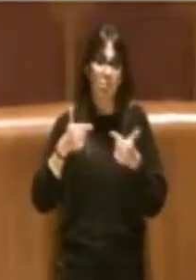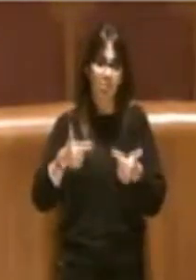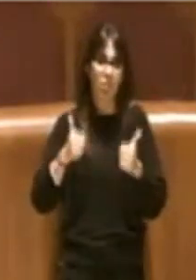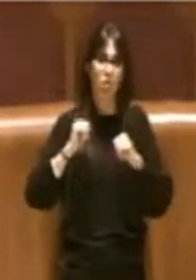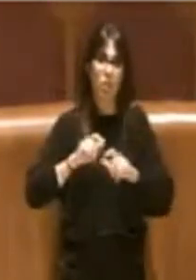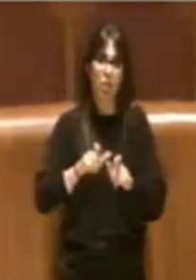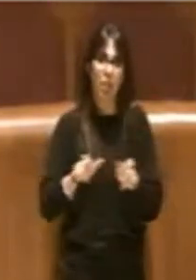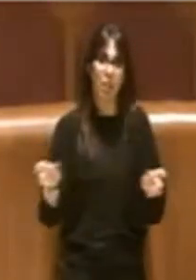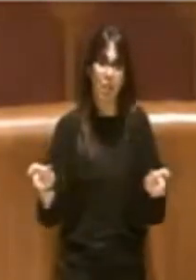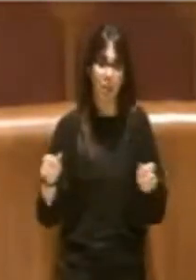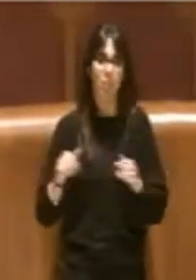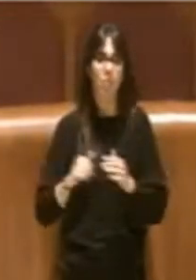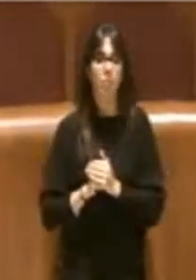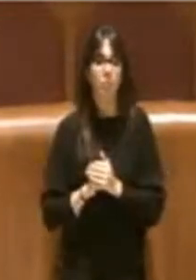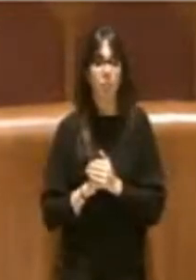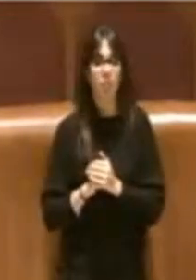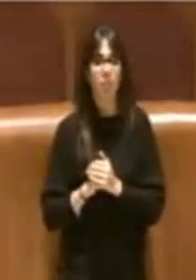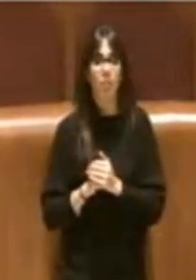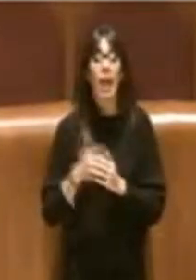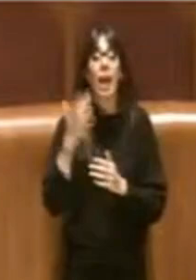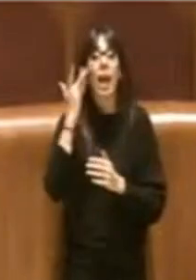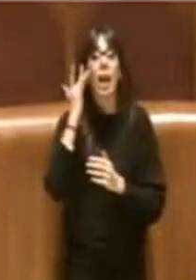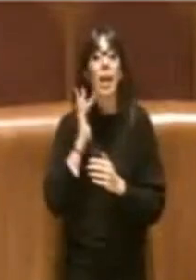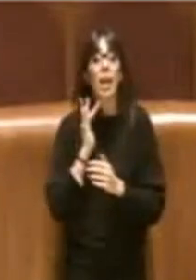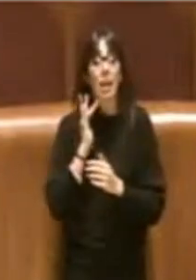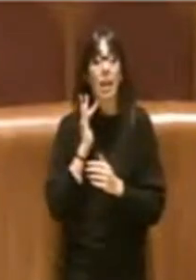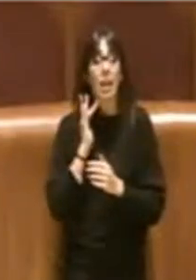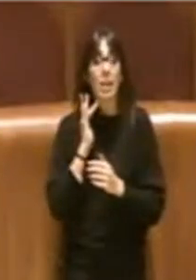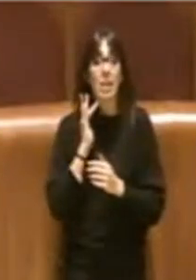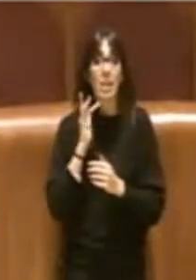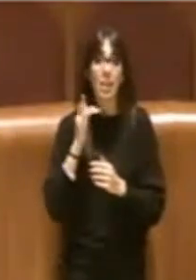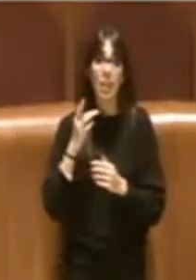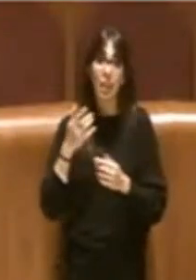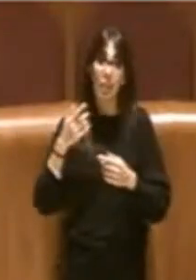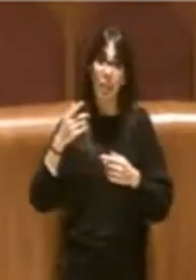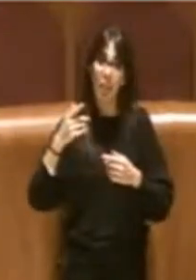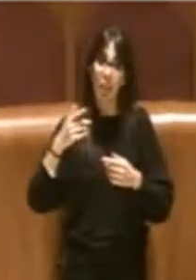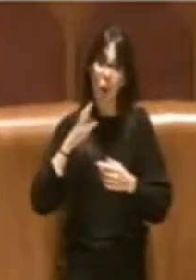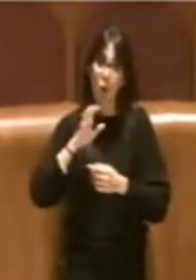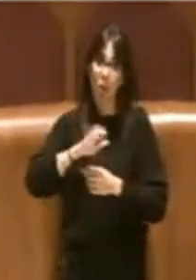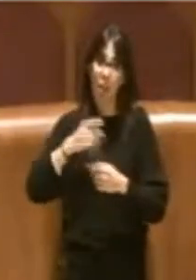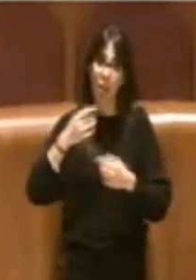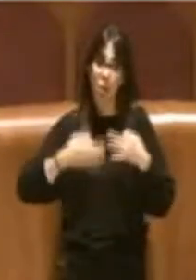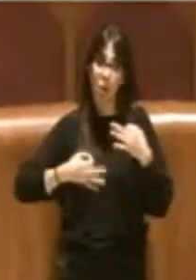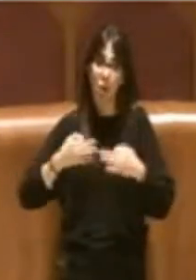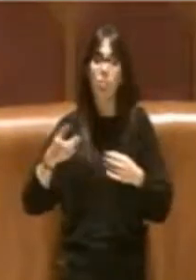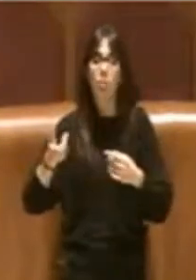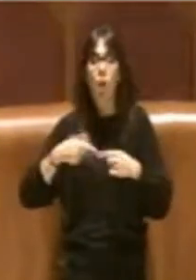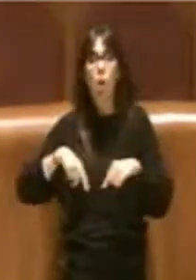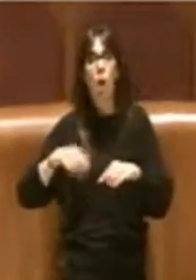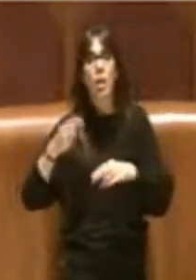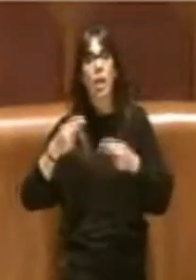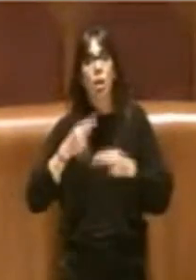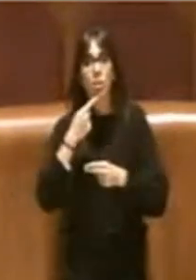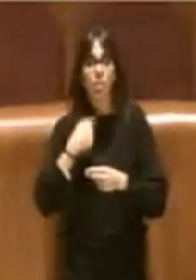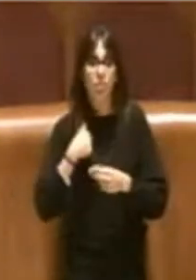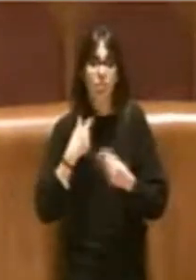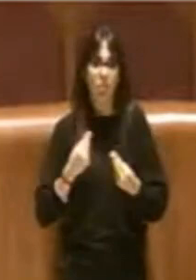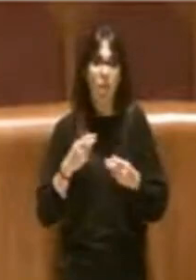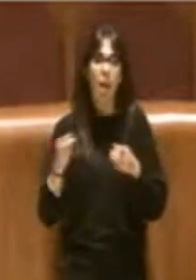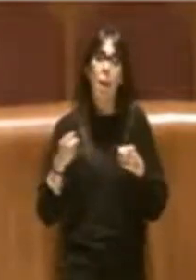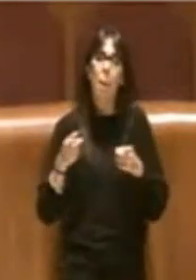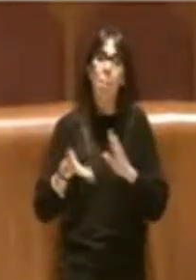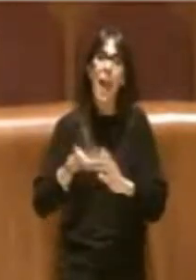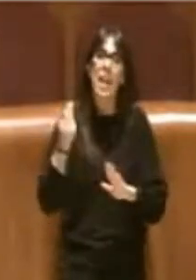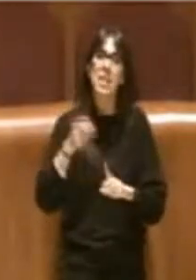I rischi da contenzioso. Fra le cose che ci chiede la Corte dei Conti ci dice che sulla parte di espropri, caro